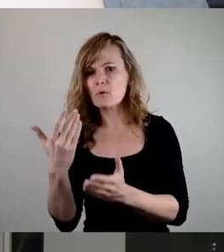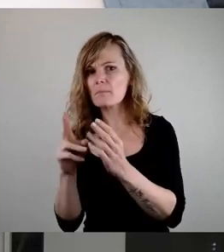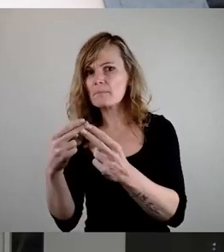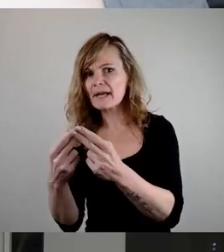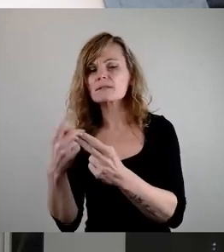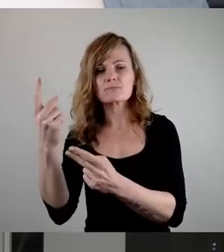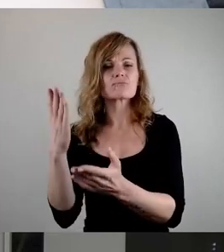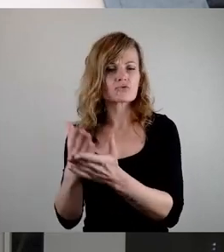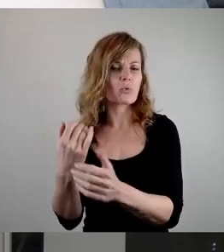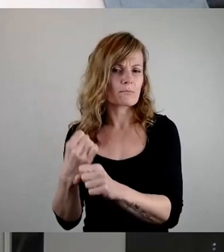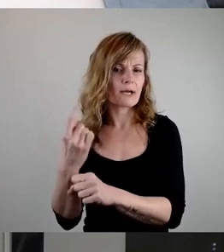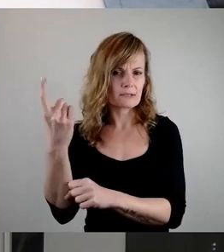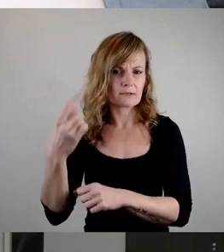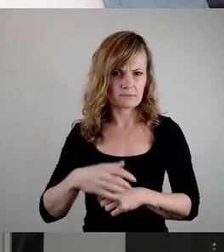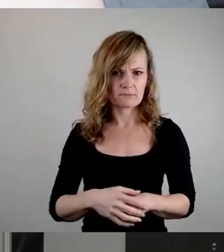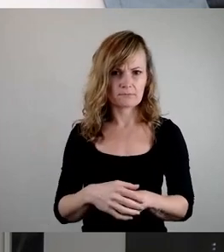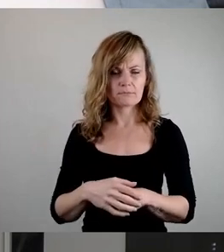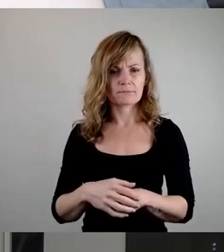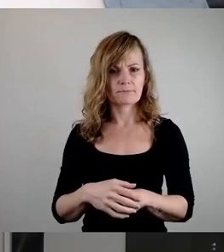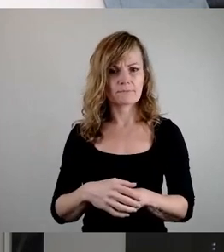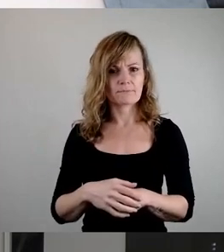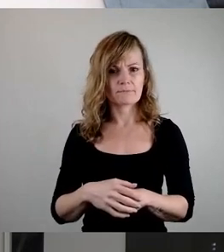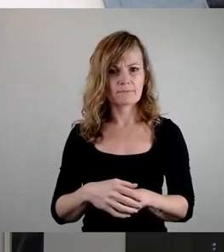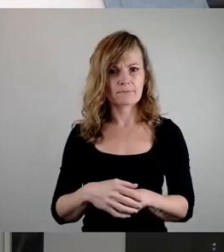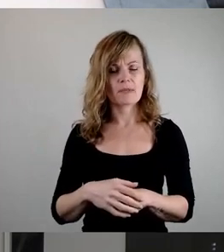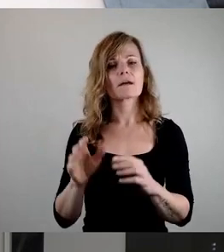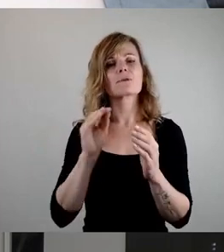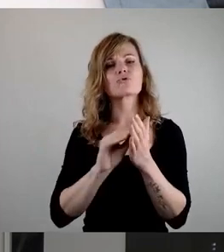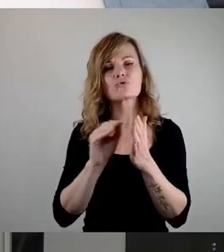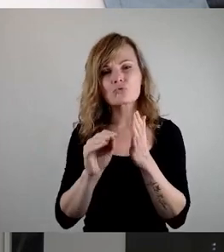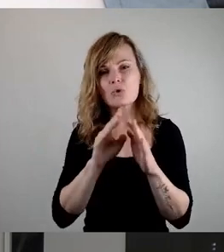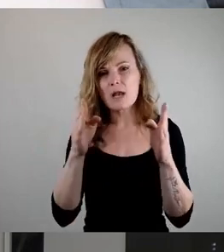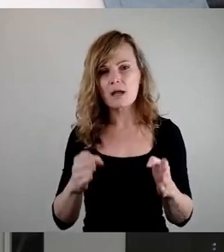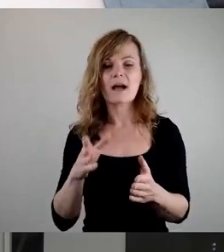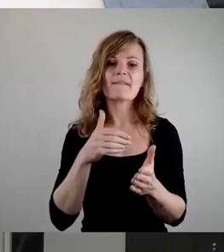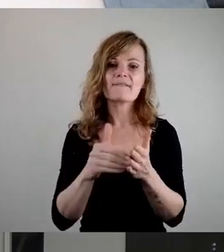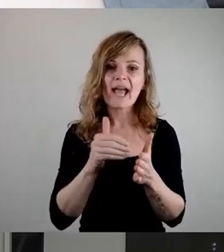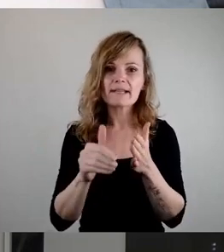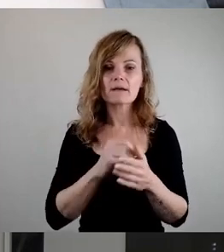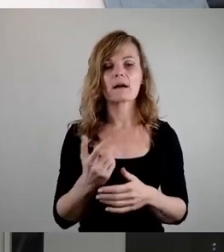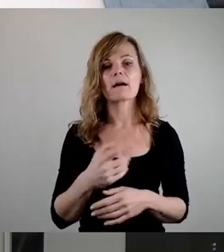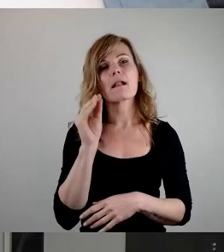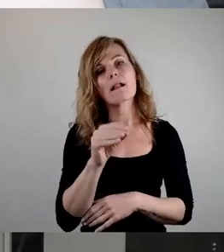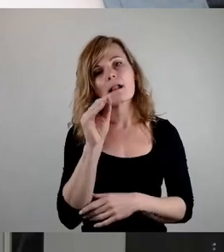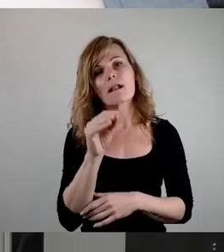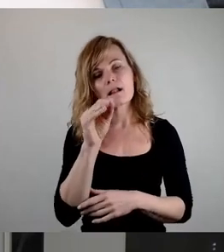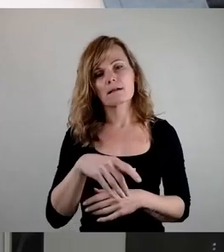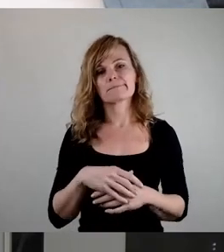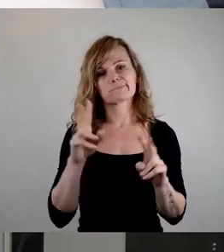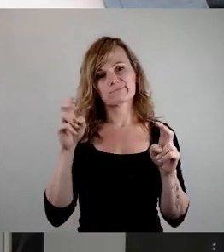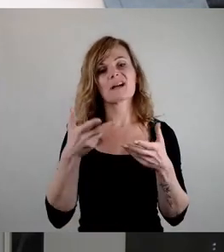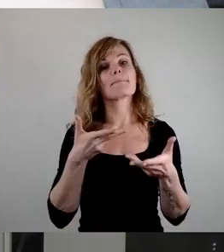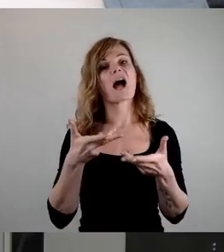wurde schon zugesichert. Jetzt weiter die Schulen zu belästigen, zu beraten und politischen Druck